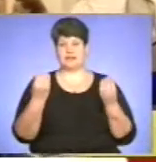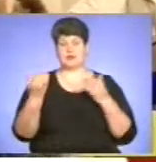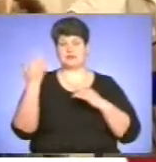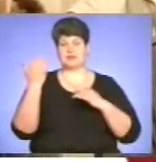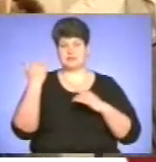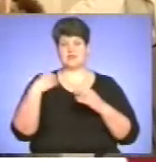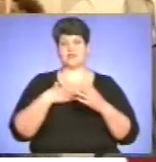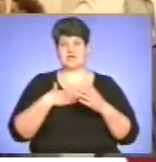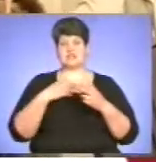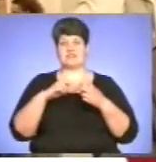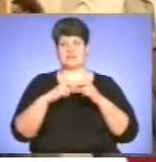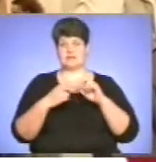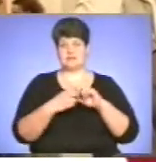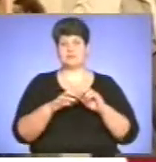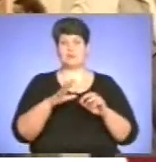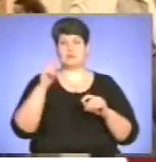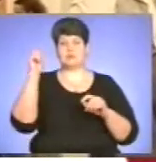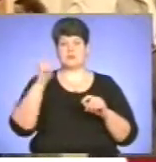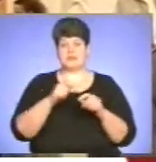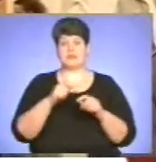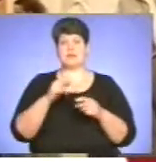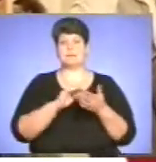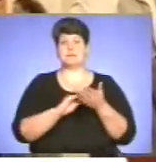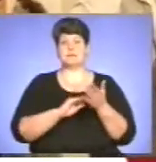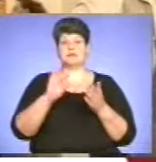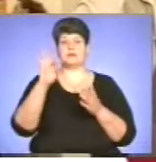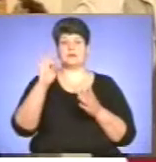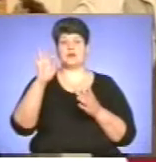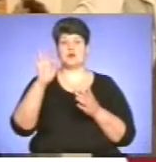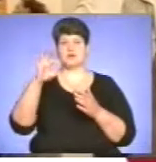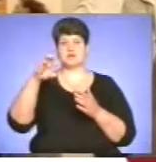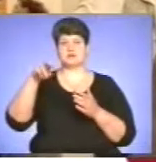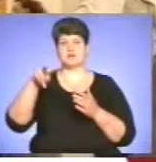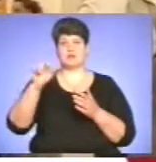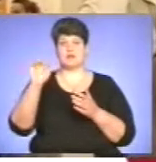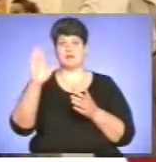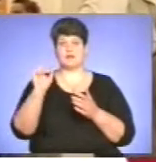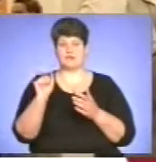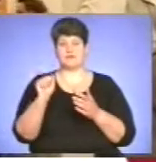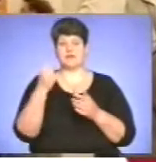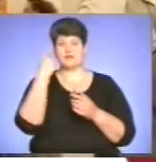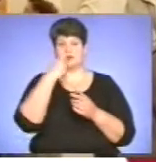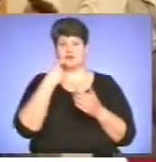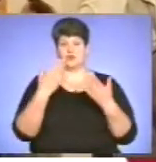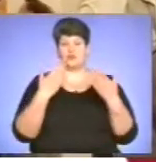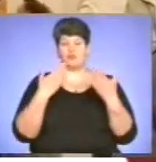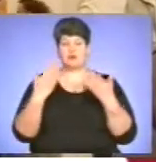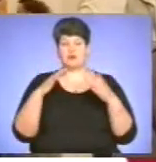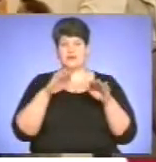Франківську приїхали письменники з Грослава, з Грославської спілки письменників. На ідивідуальному рівні, вперше. Але ми